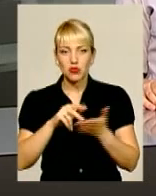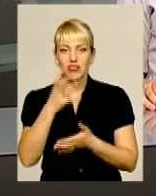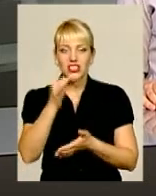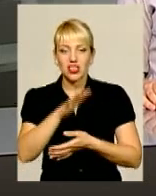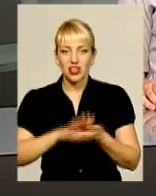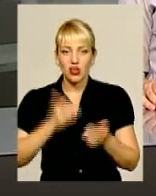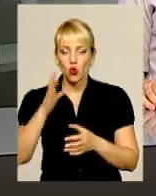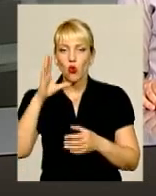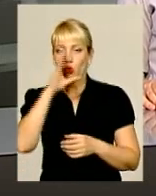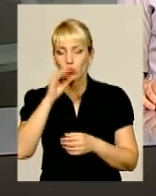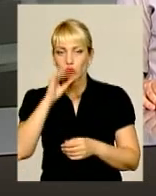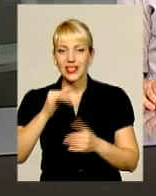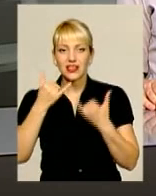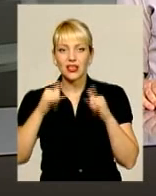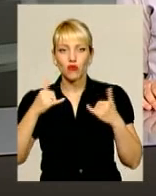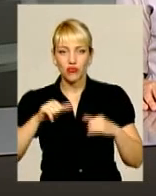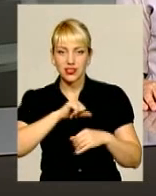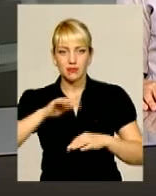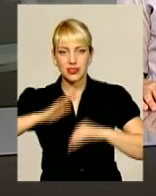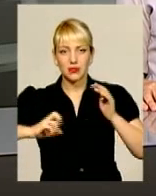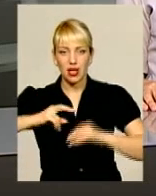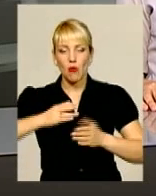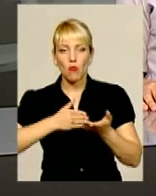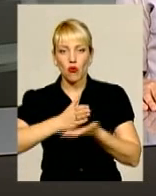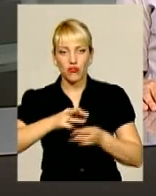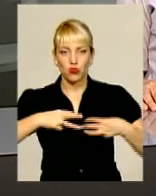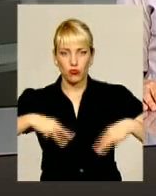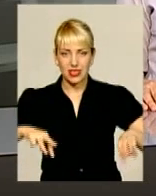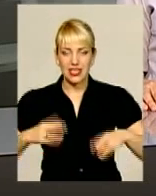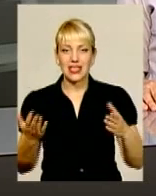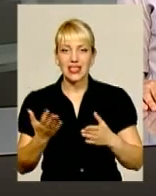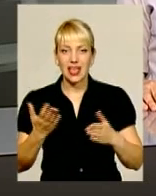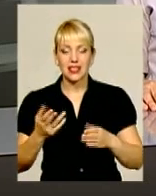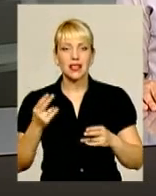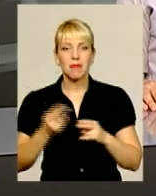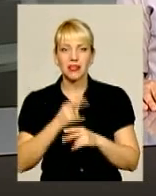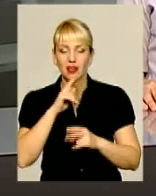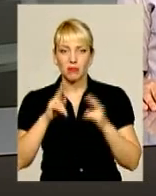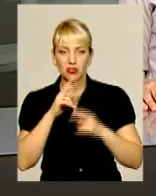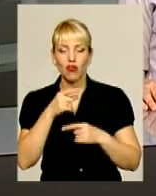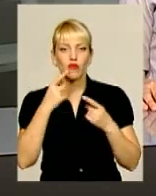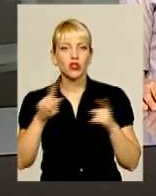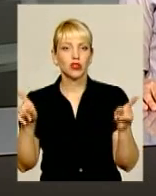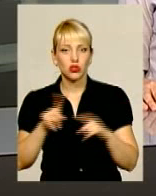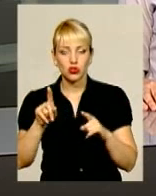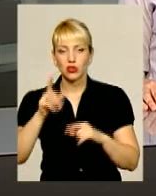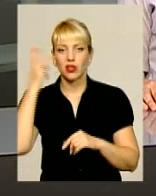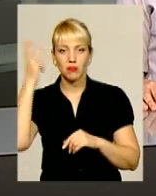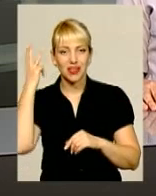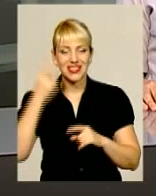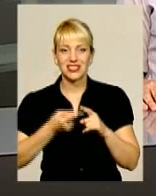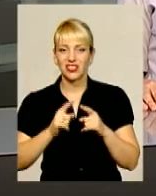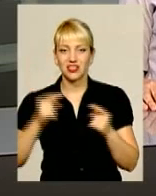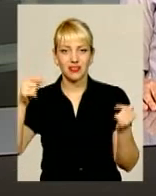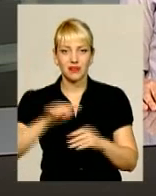безперечно. Дивувалися б провідні фахівці профільного міністерства, які безапеляційно стверджували – Хмельниччина край